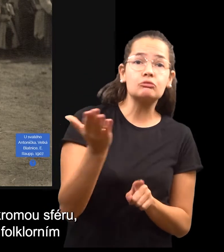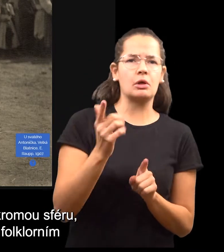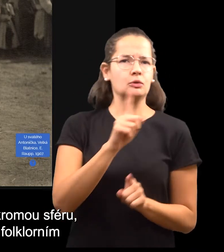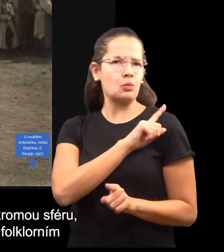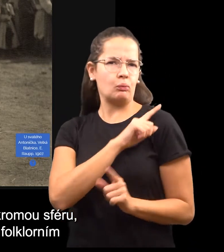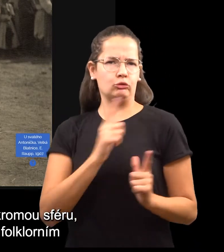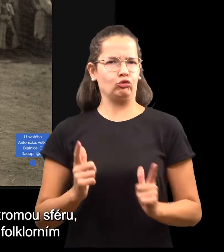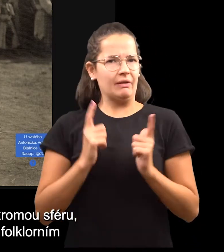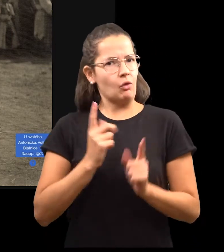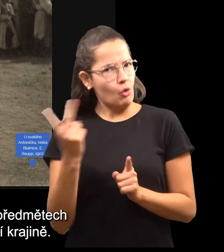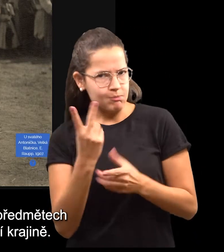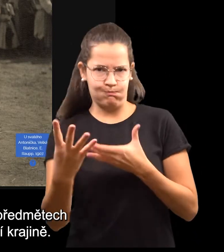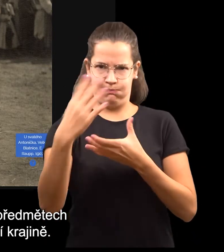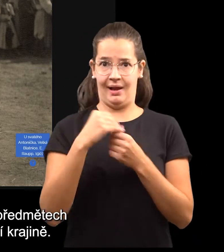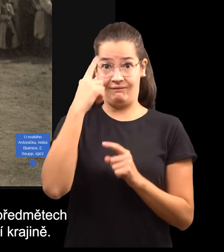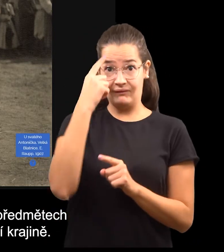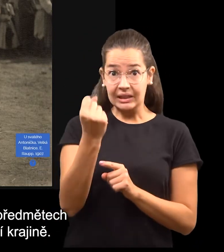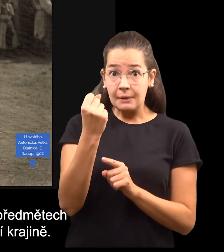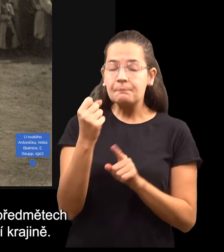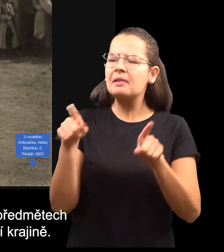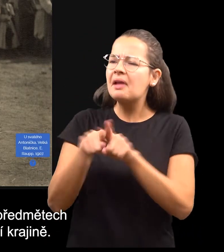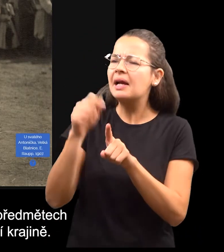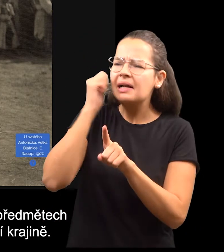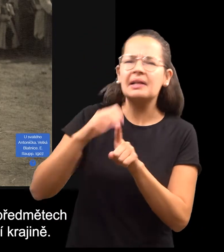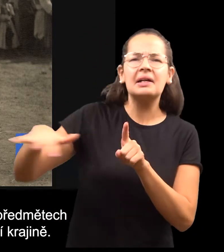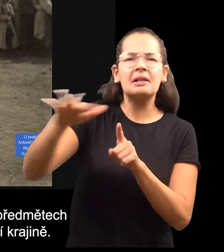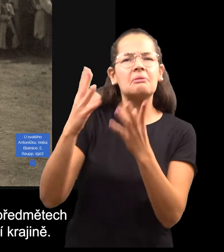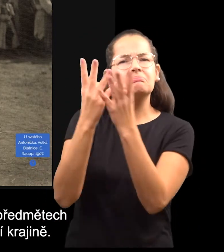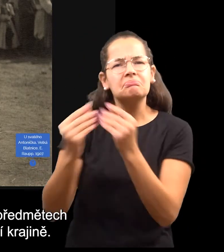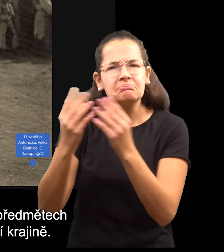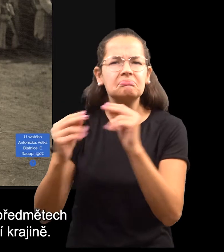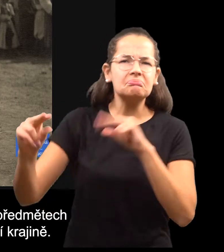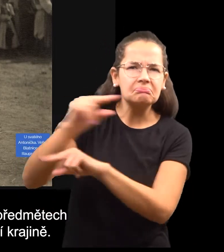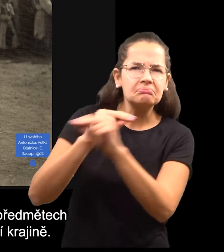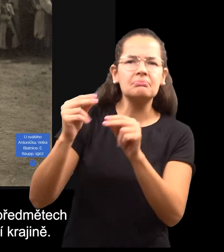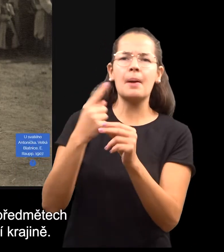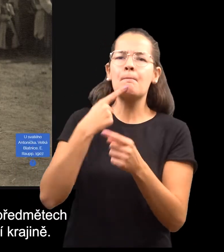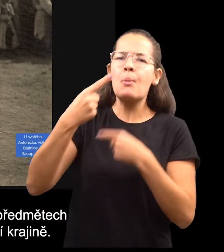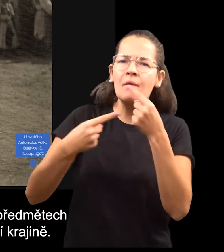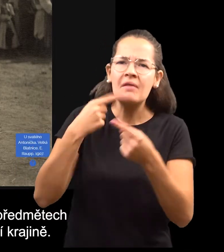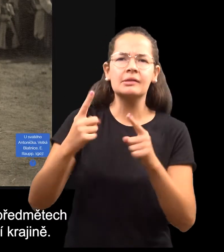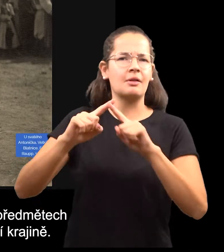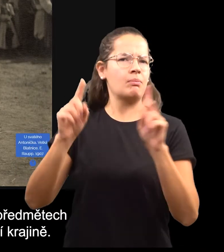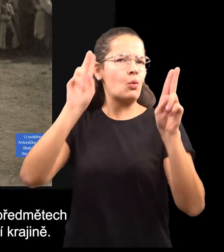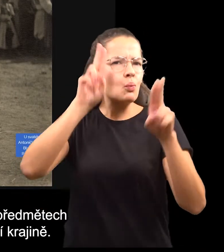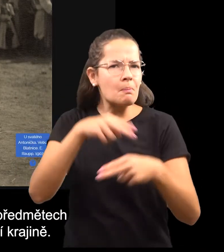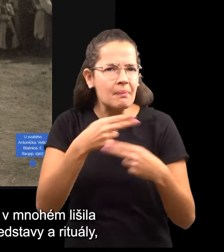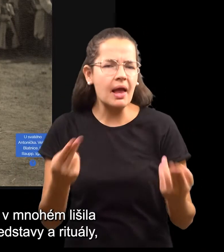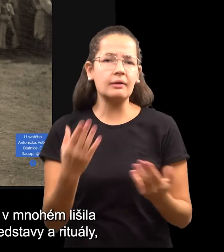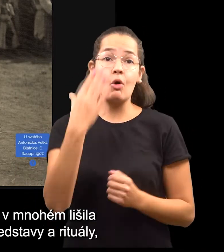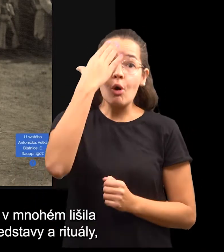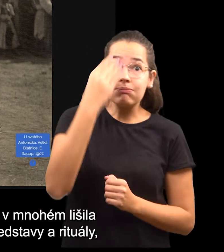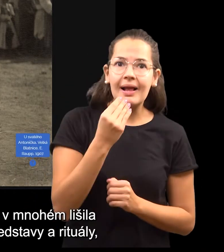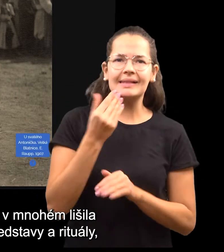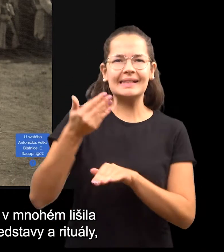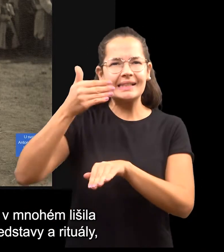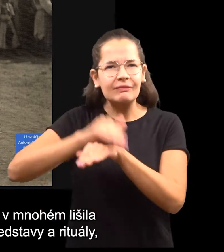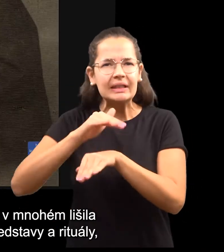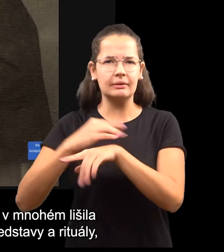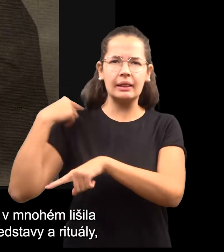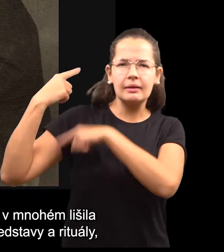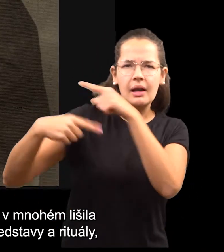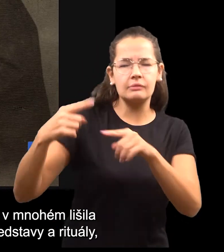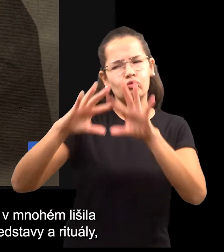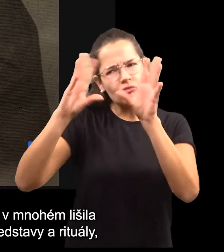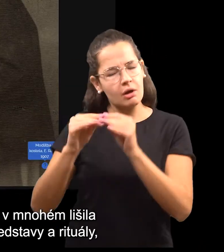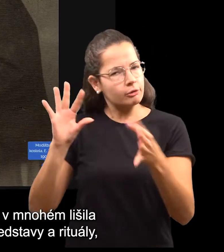projevy nalezneme ve folklórním vyprávění a umění, ale i v předmětech běžné potřeby či v okolní krajině. Podoba venkovské víry